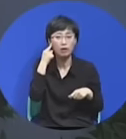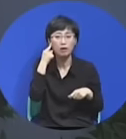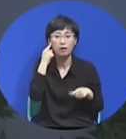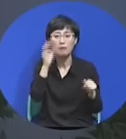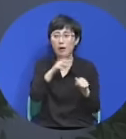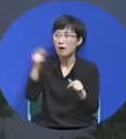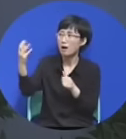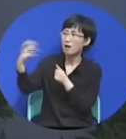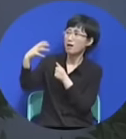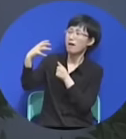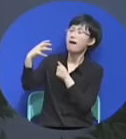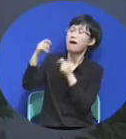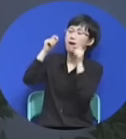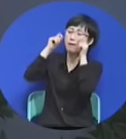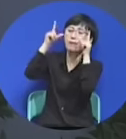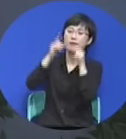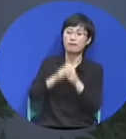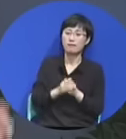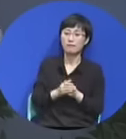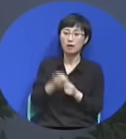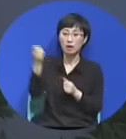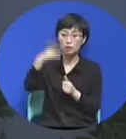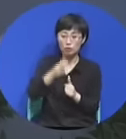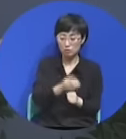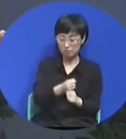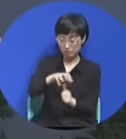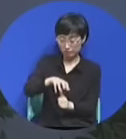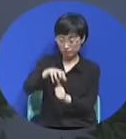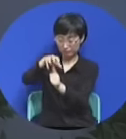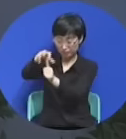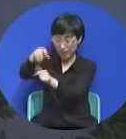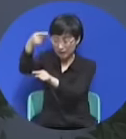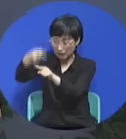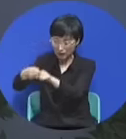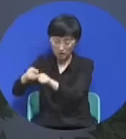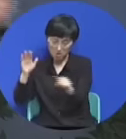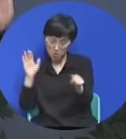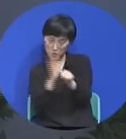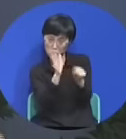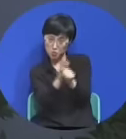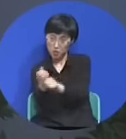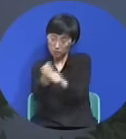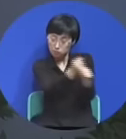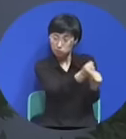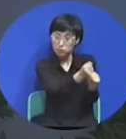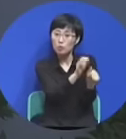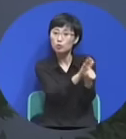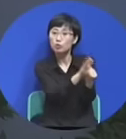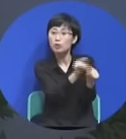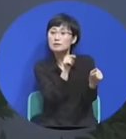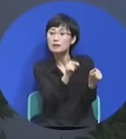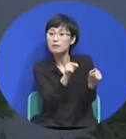그 마틴 루터를 도와주면 큰일 날 수 있는데 그 마틴 루터를 보호하고 말해요 성경편역에는 성주가 있어요.